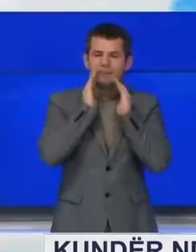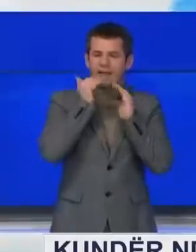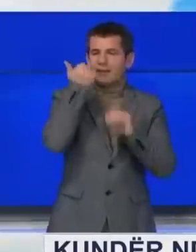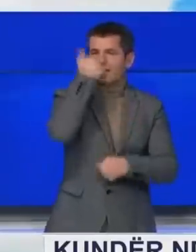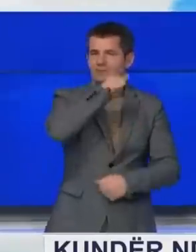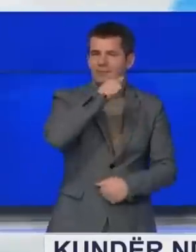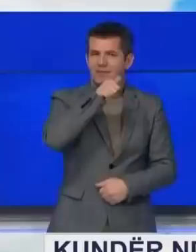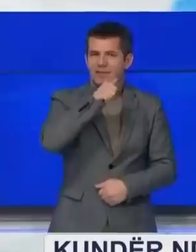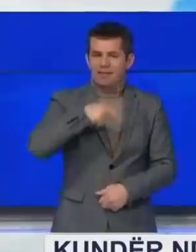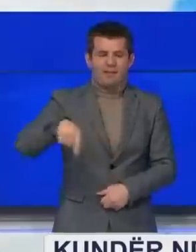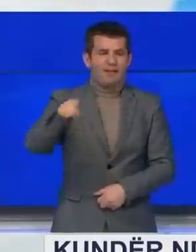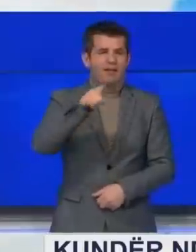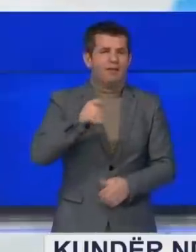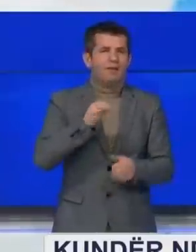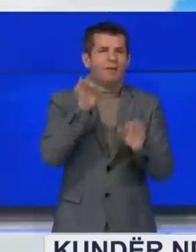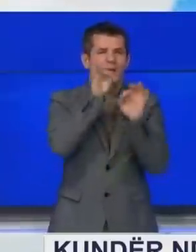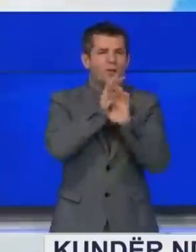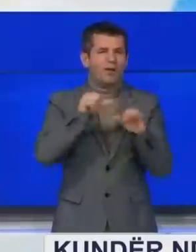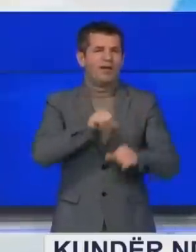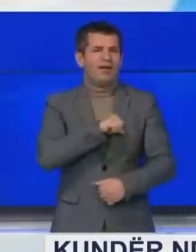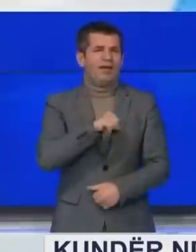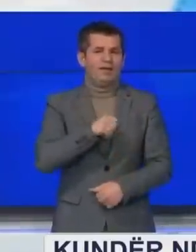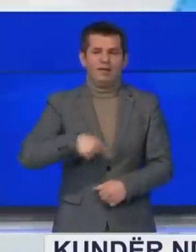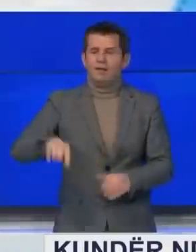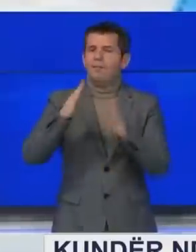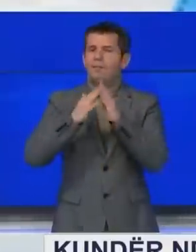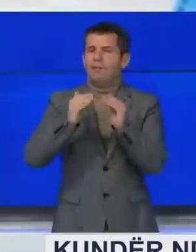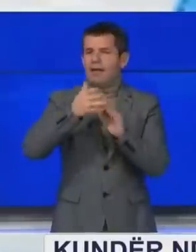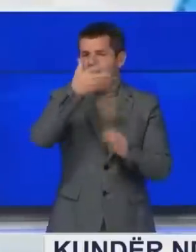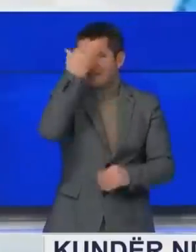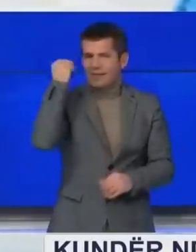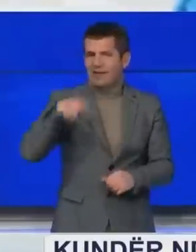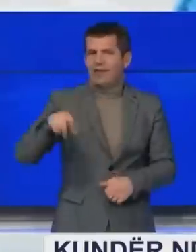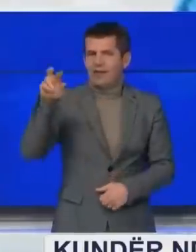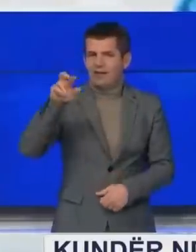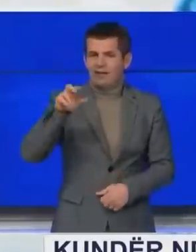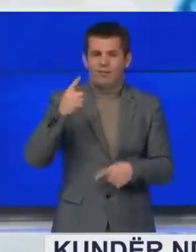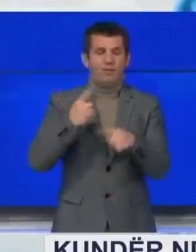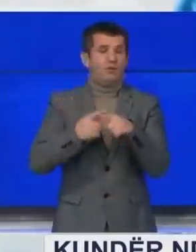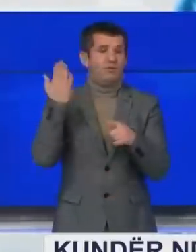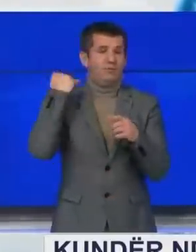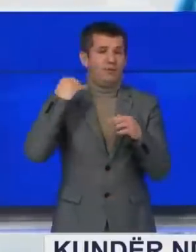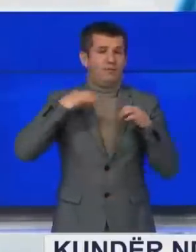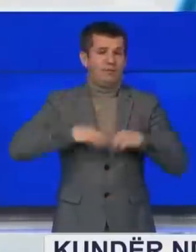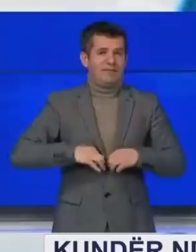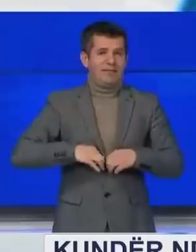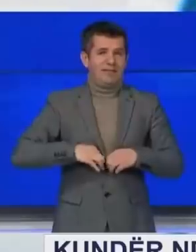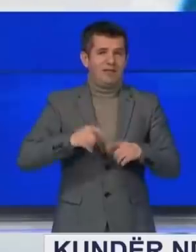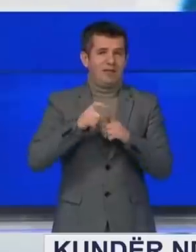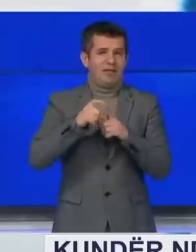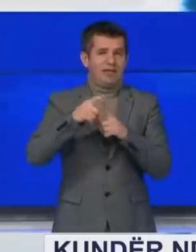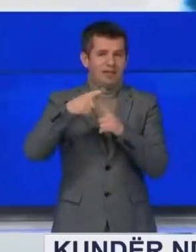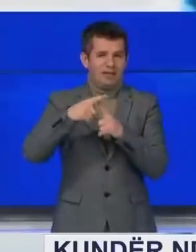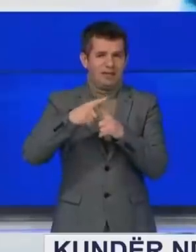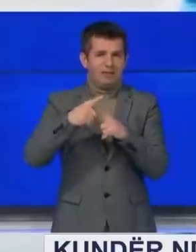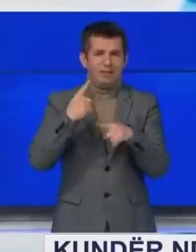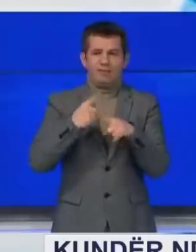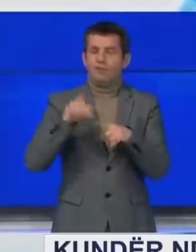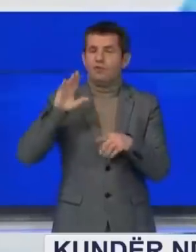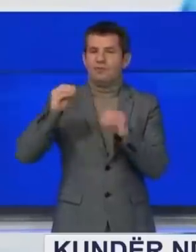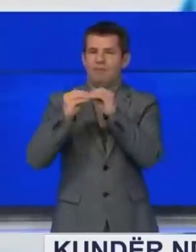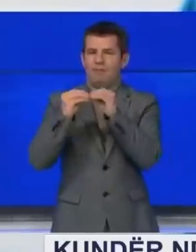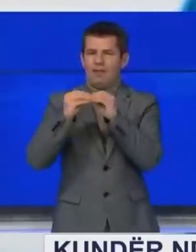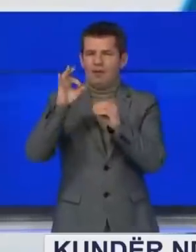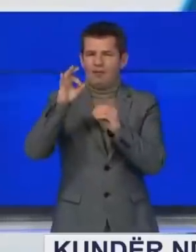si që tha, një lojmëngesit të interesimit për rajonin e Balkanit nga administratat e presidentit Trump dhe para ardhësit të ti Barack